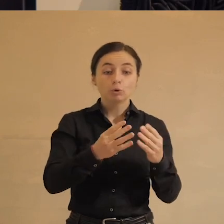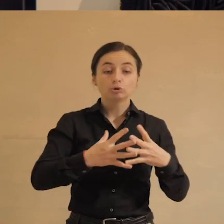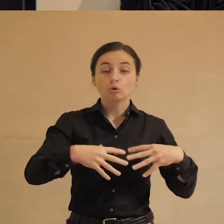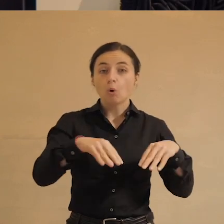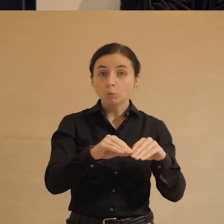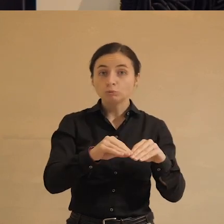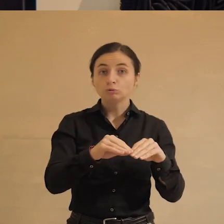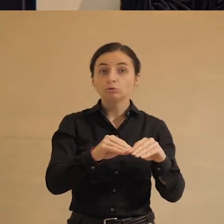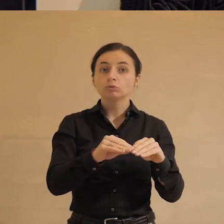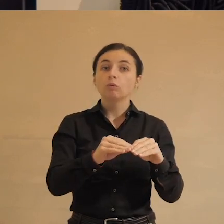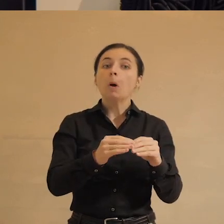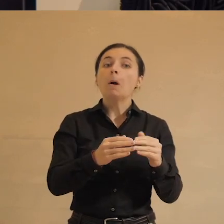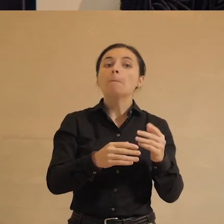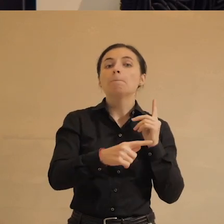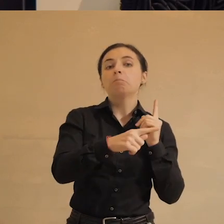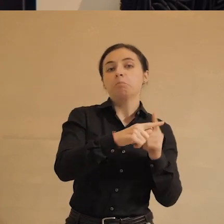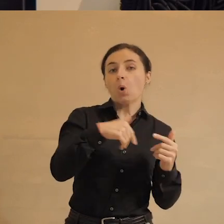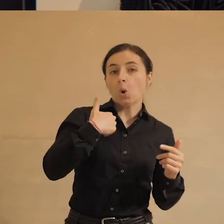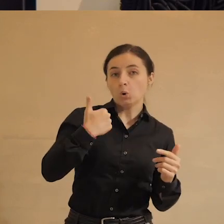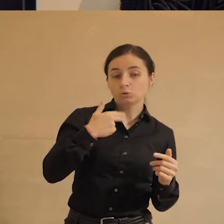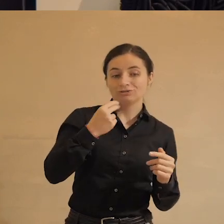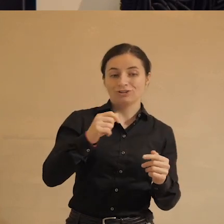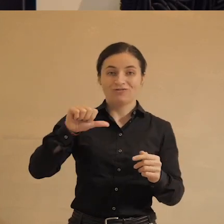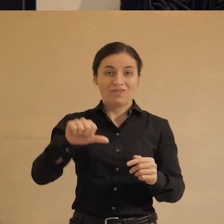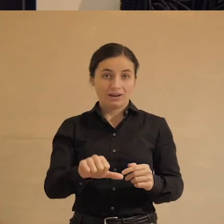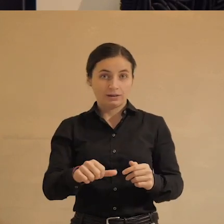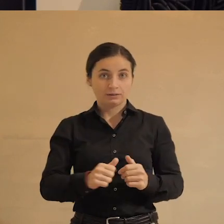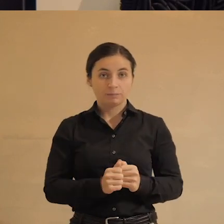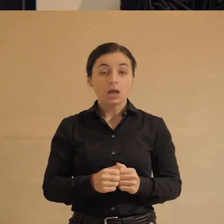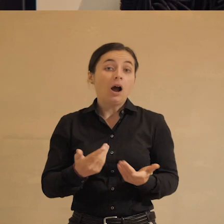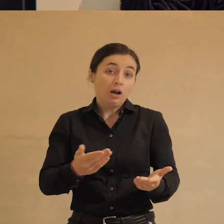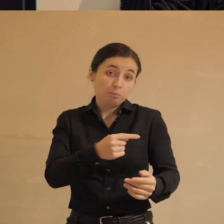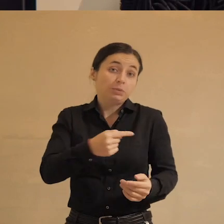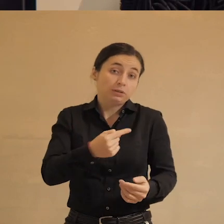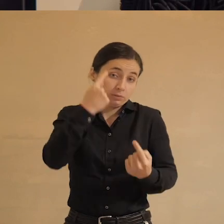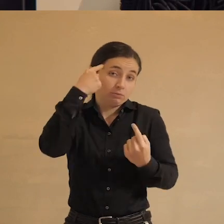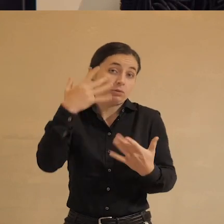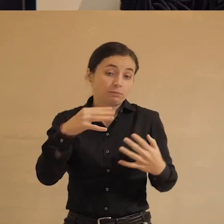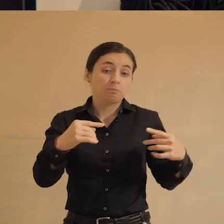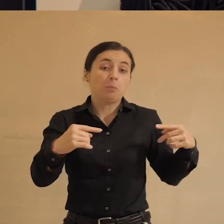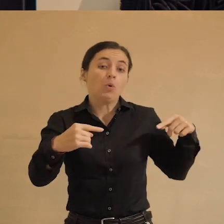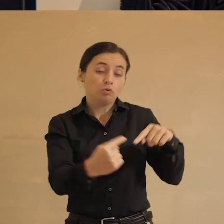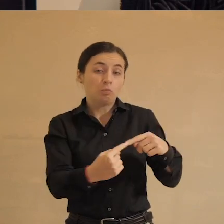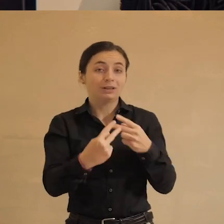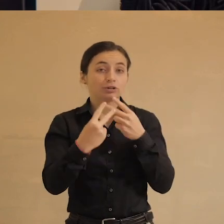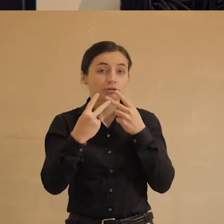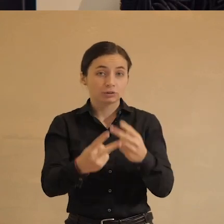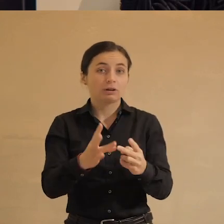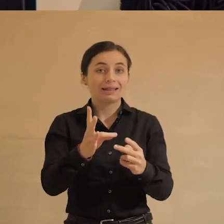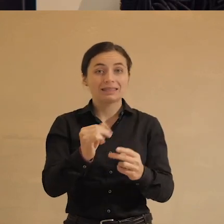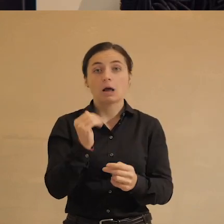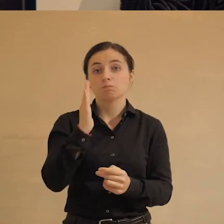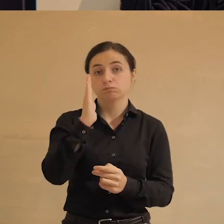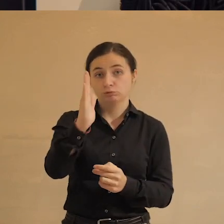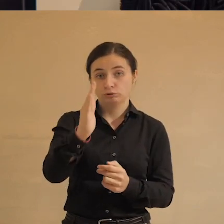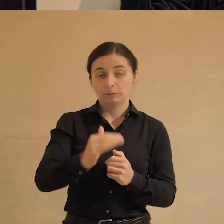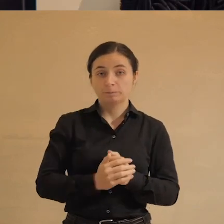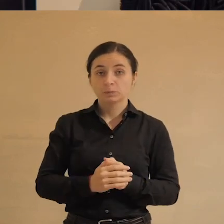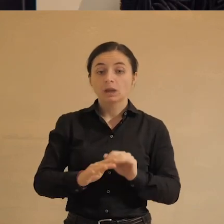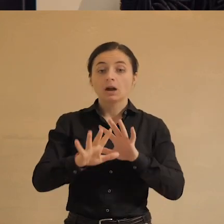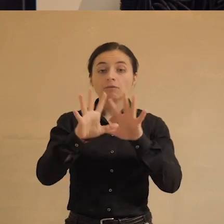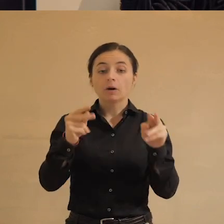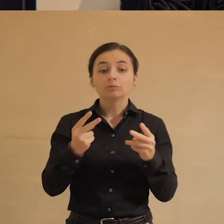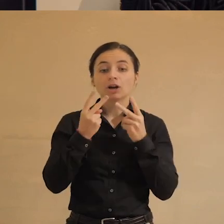скорее пользу, чем вред. Соответственно, технопессимизм – это противоположный вид взгляда на будущее. А вообще,